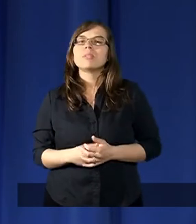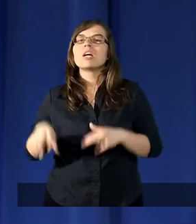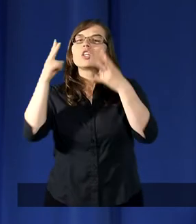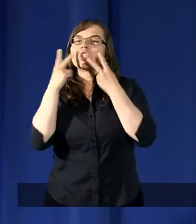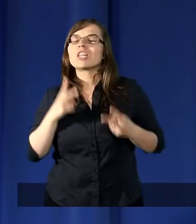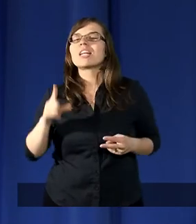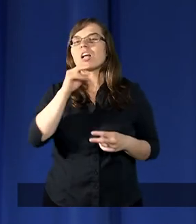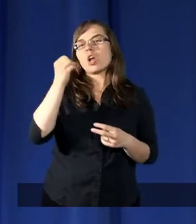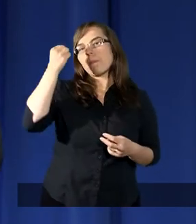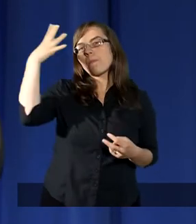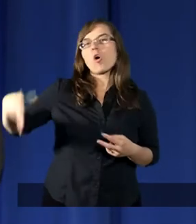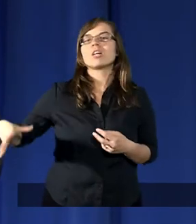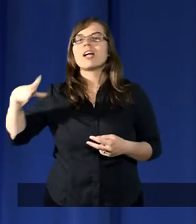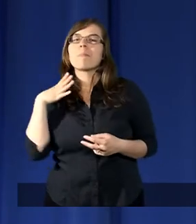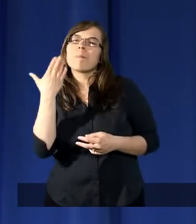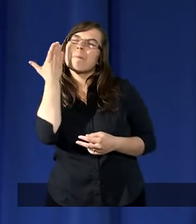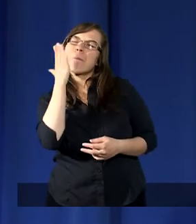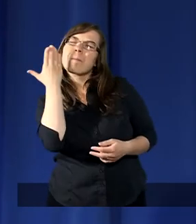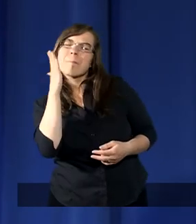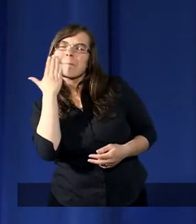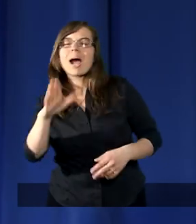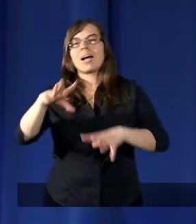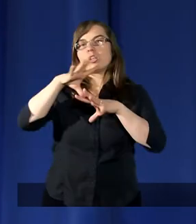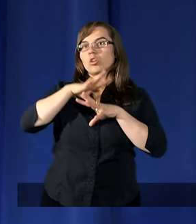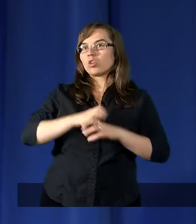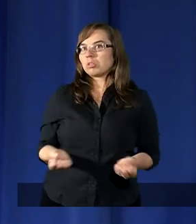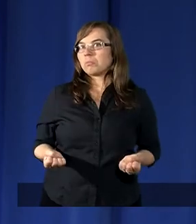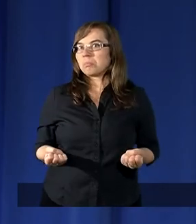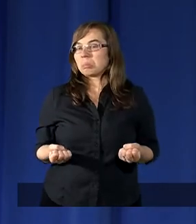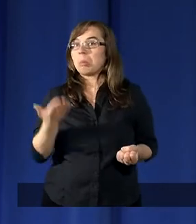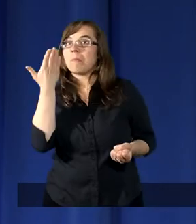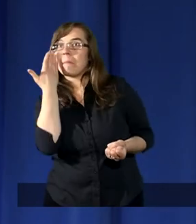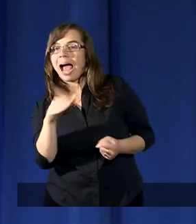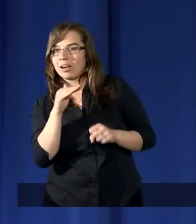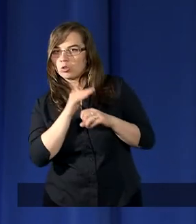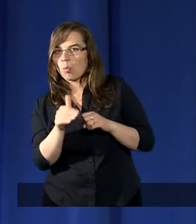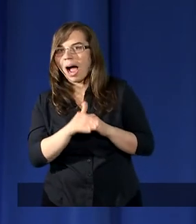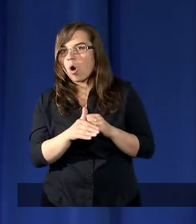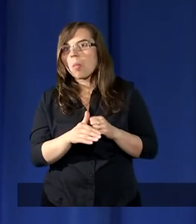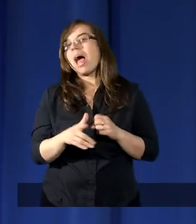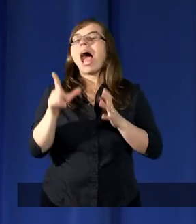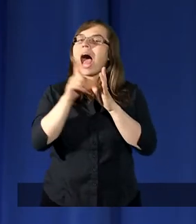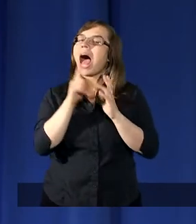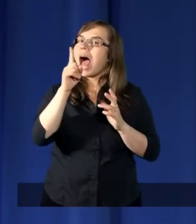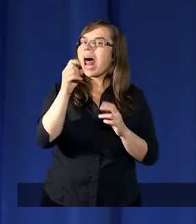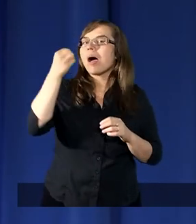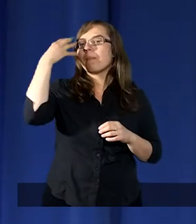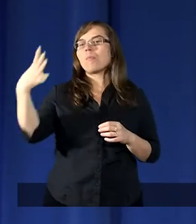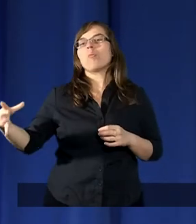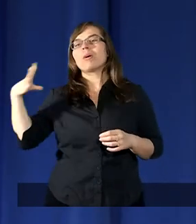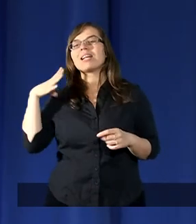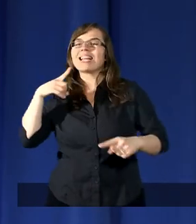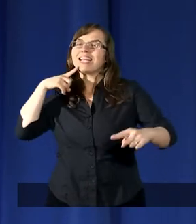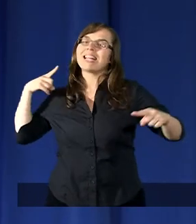Czytamy, że Mojżesz był bardzo cierpliwy, bardzo łagodny, ale Mojżesz był